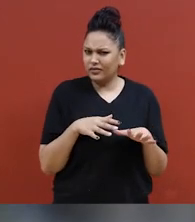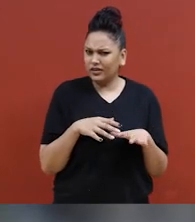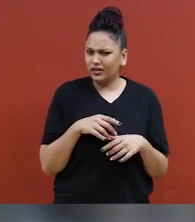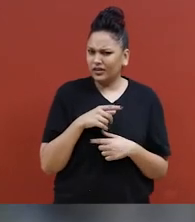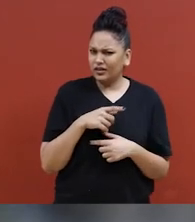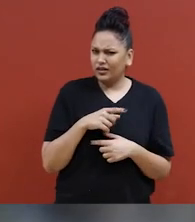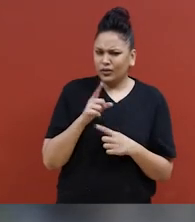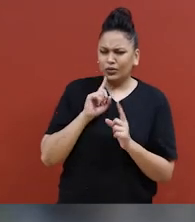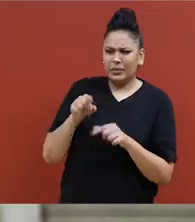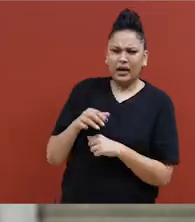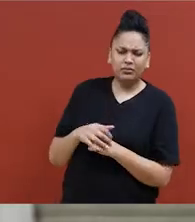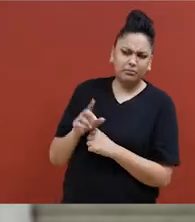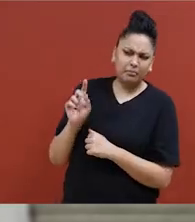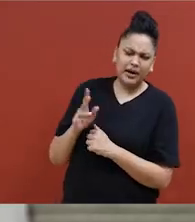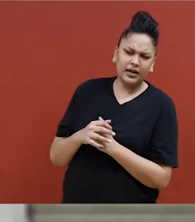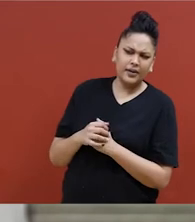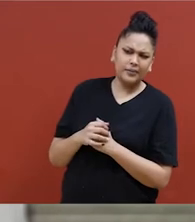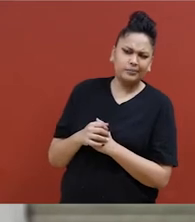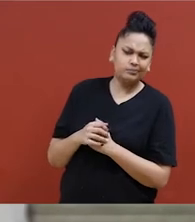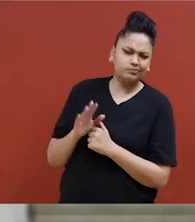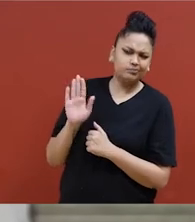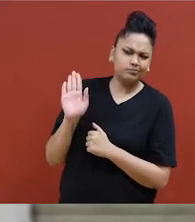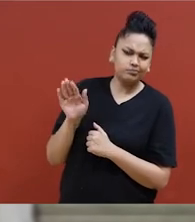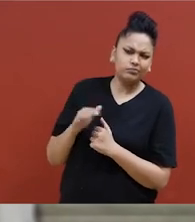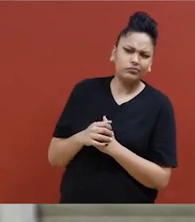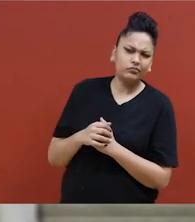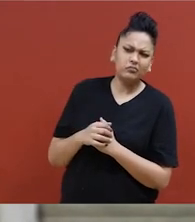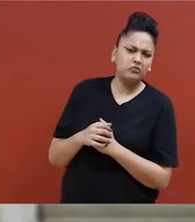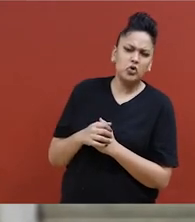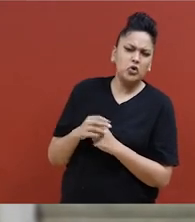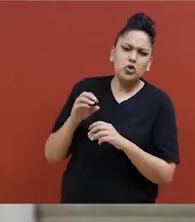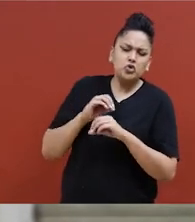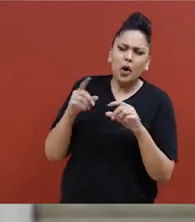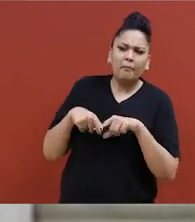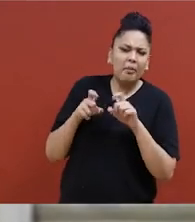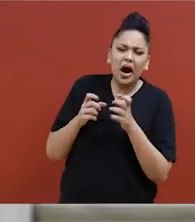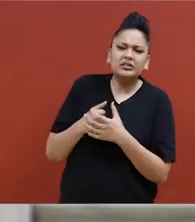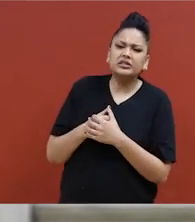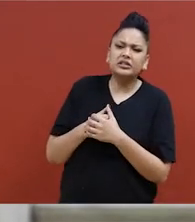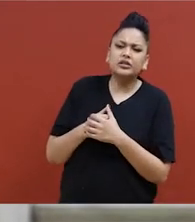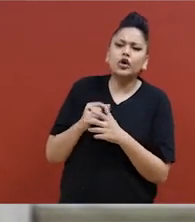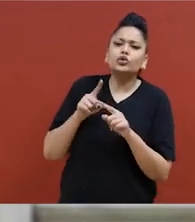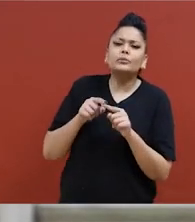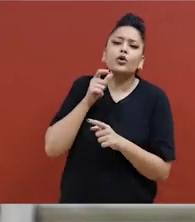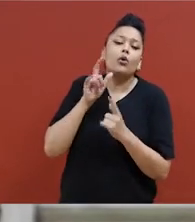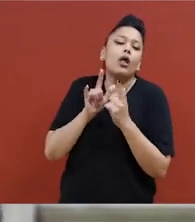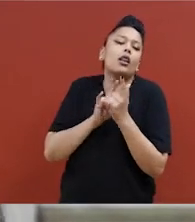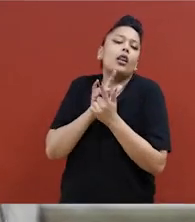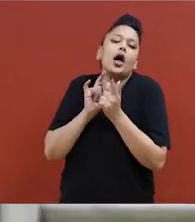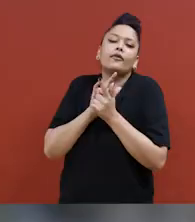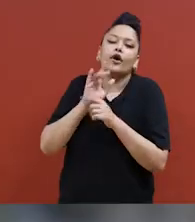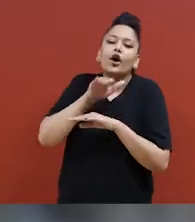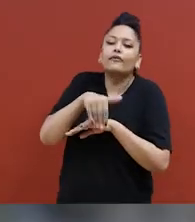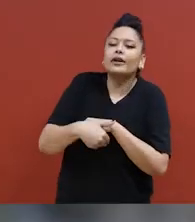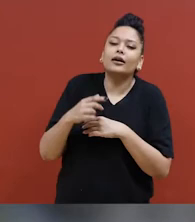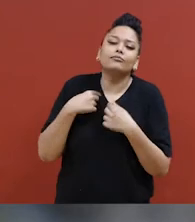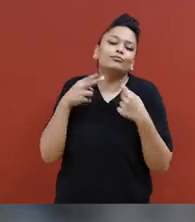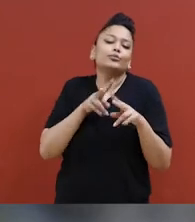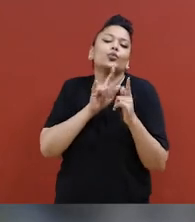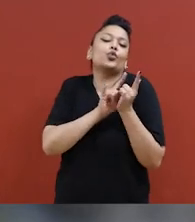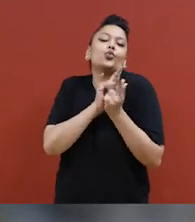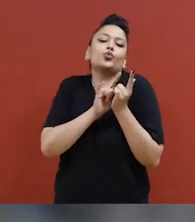» Et cette femme lui dit, sans hésiter, « Eh bien, ça dépend de la personne avec qui j'ai passé la nuit.